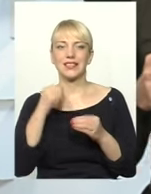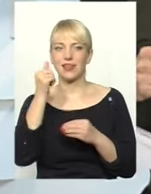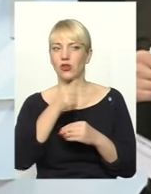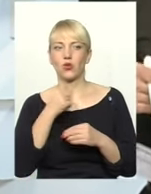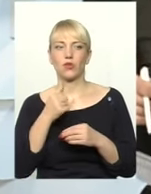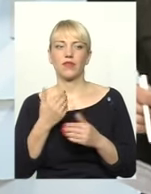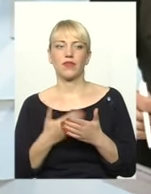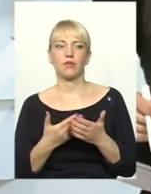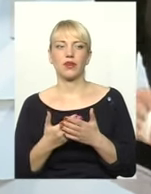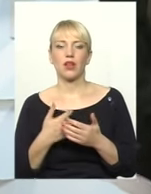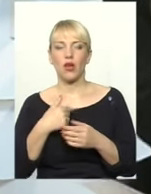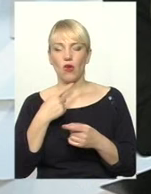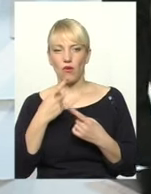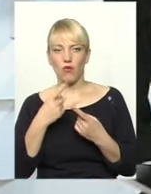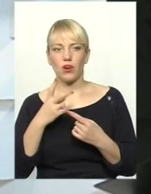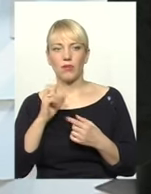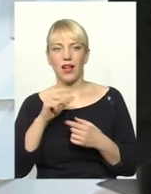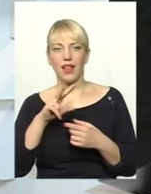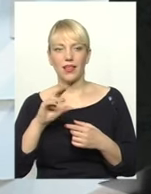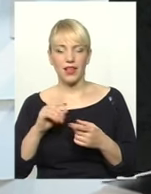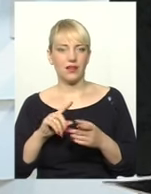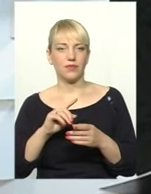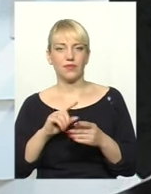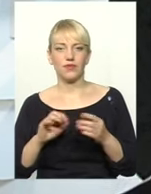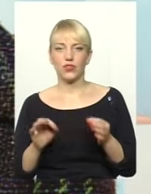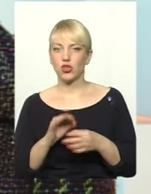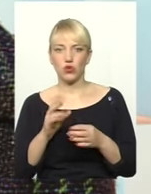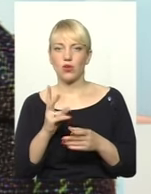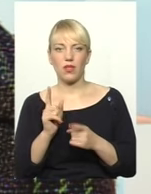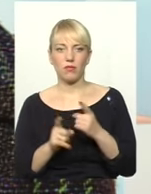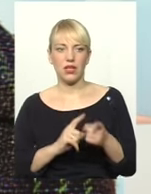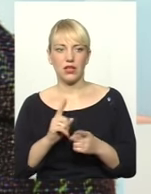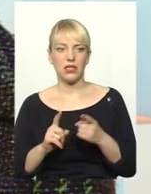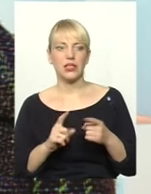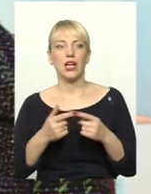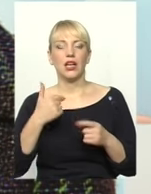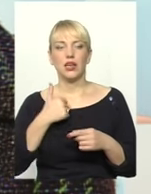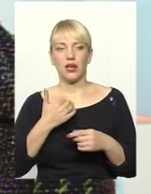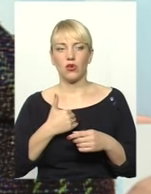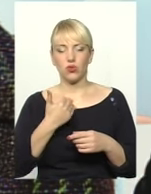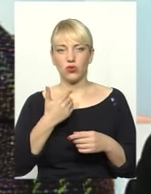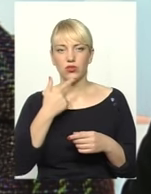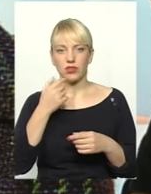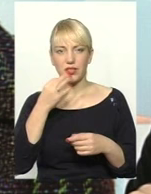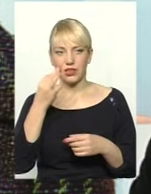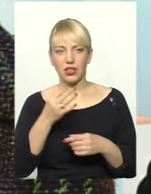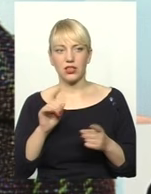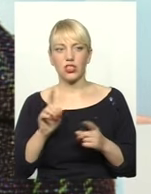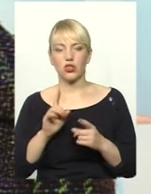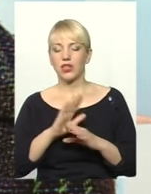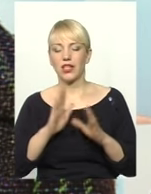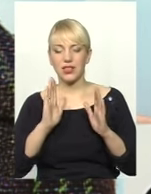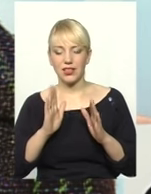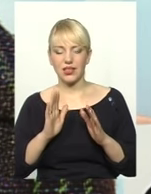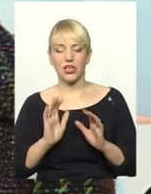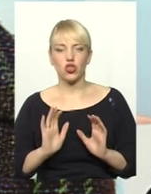щонайменше, я пам'ятаю. Але візи нині там. Чому? Візи нині там. Але ми його, я вам хочу сказати, намагаємось не то, що зрушити,